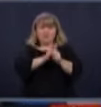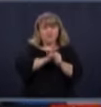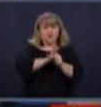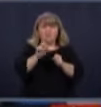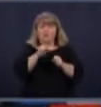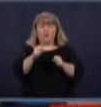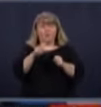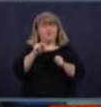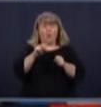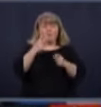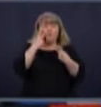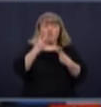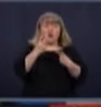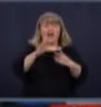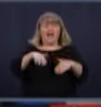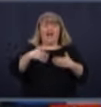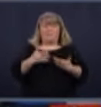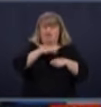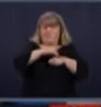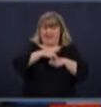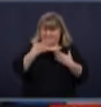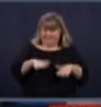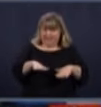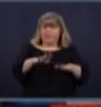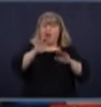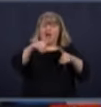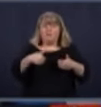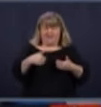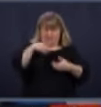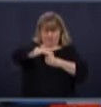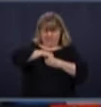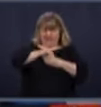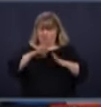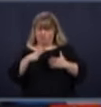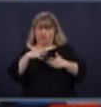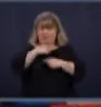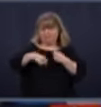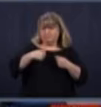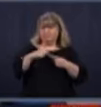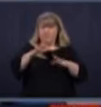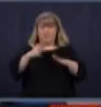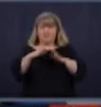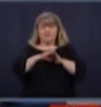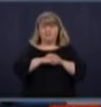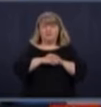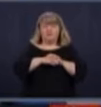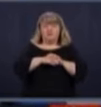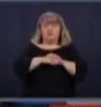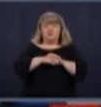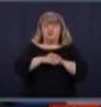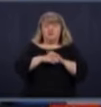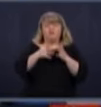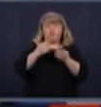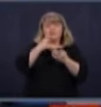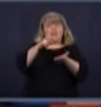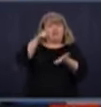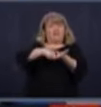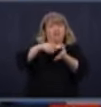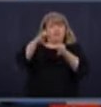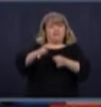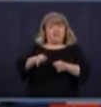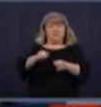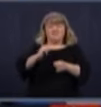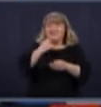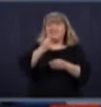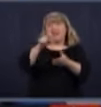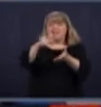en vient, ça? Oui. Quand? Écoutez, le test, là, je n pas donner de date parce que j'ai peur que vous me reveniez avec ça,